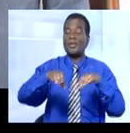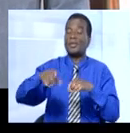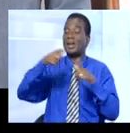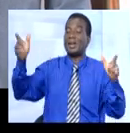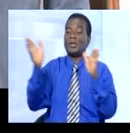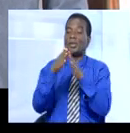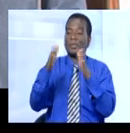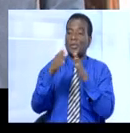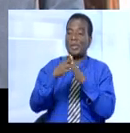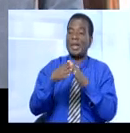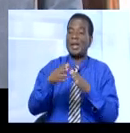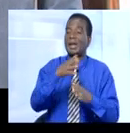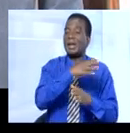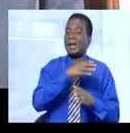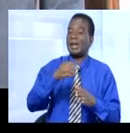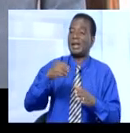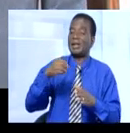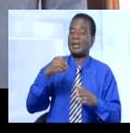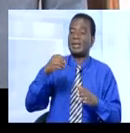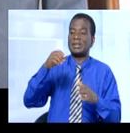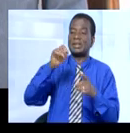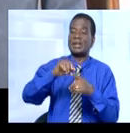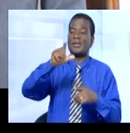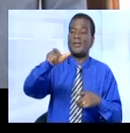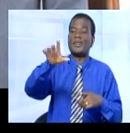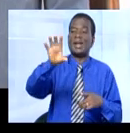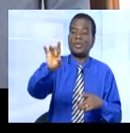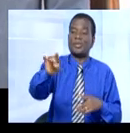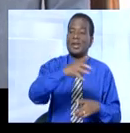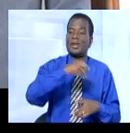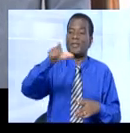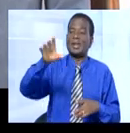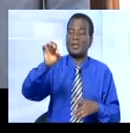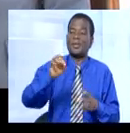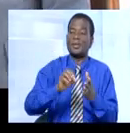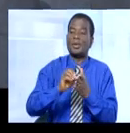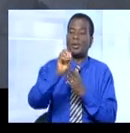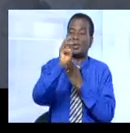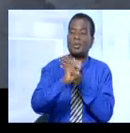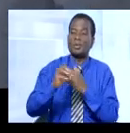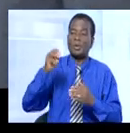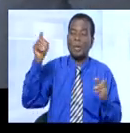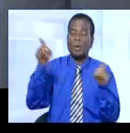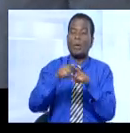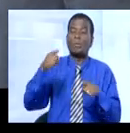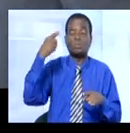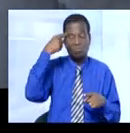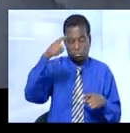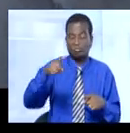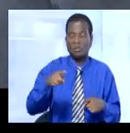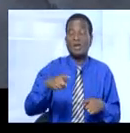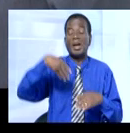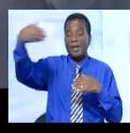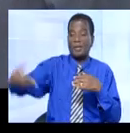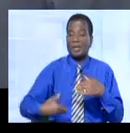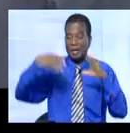qui aura lieu le 28 et 29 mars prochain. Comme pour lancer une invitation à la présidente du